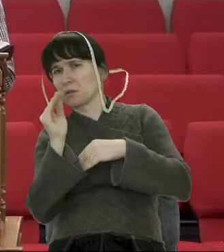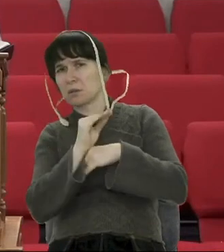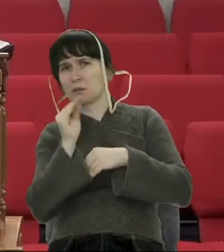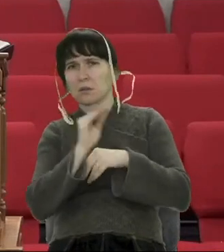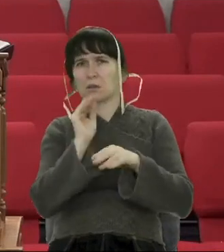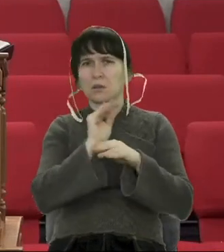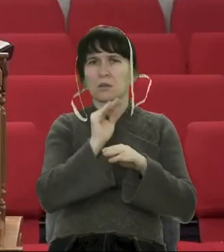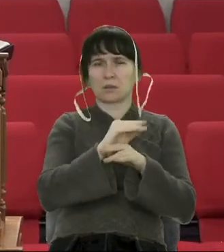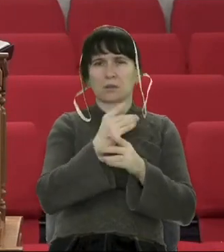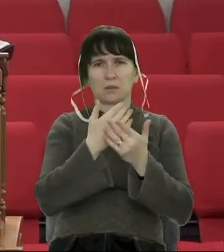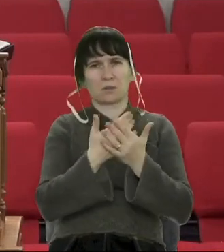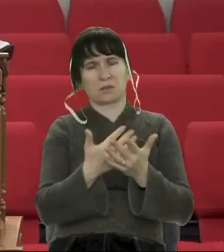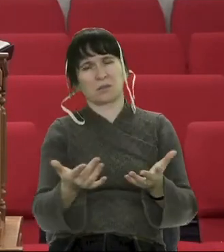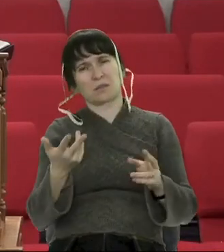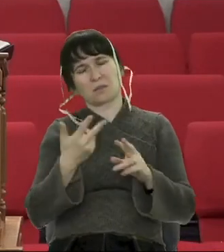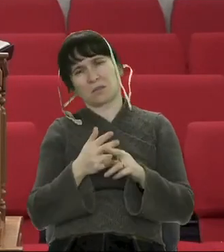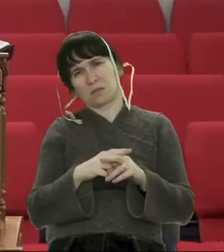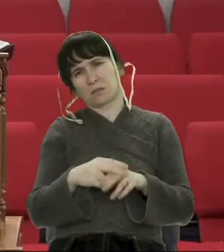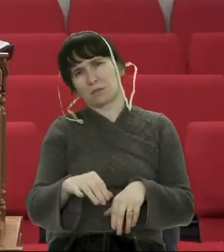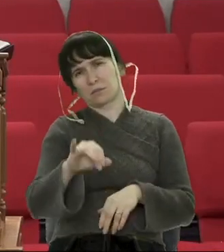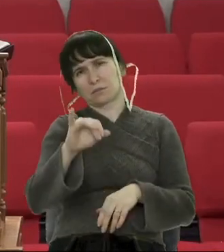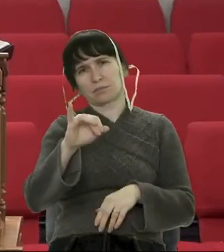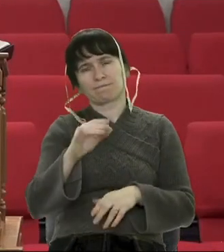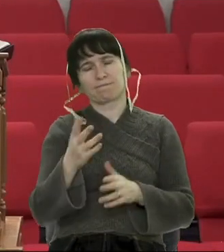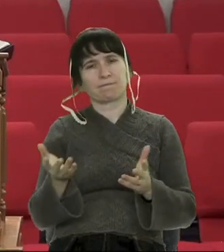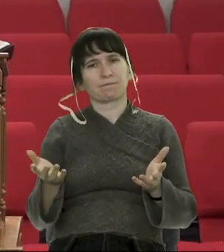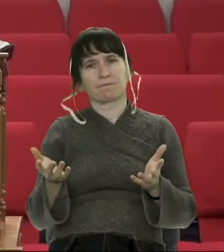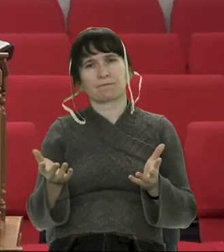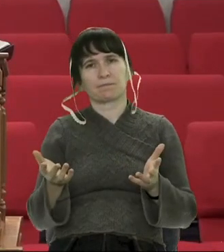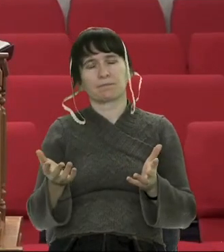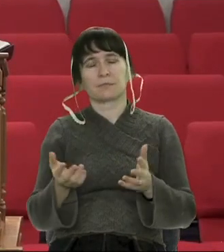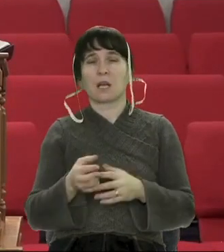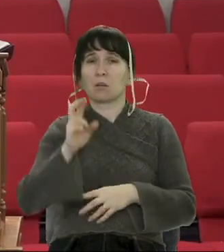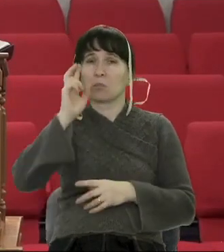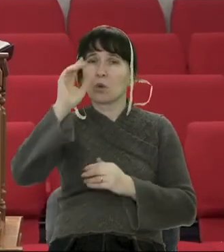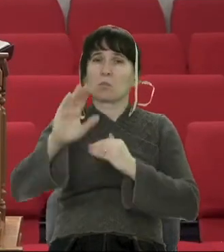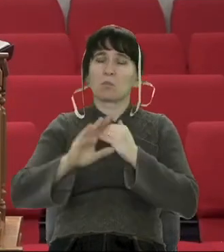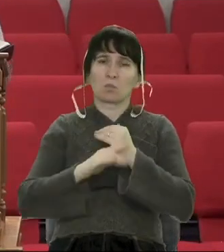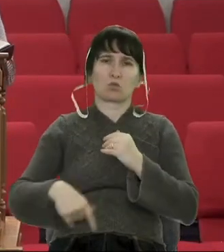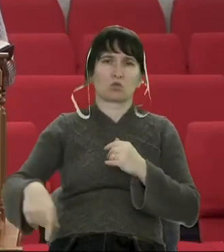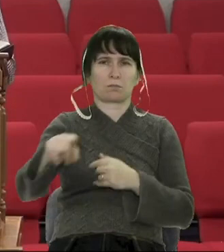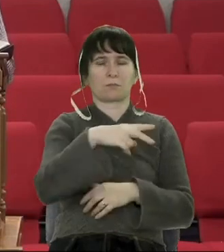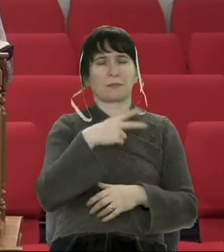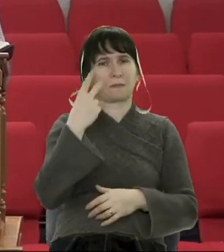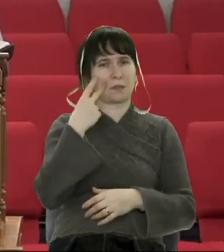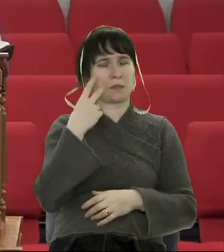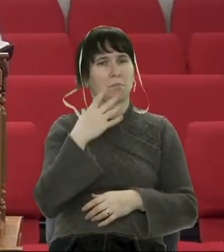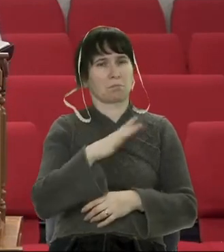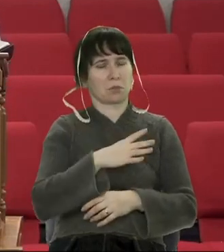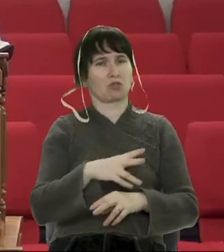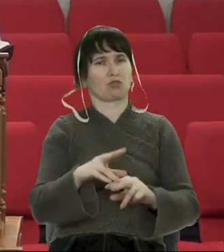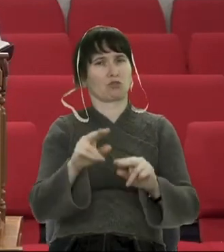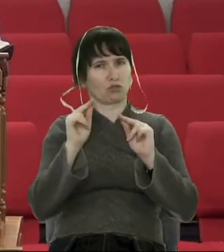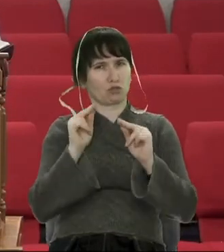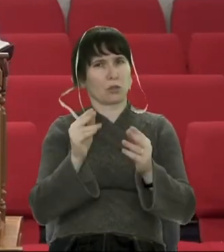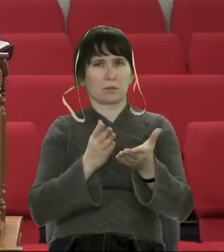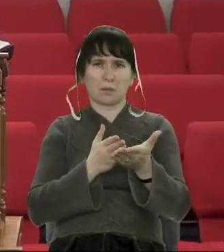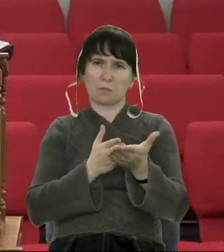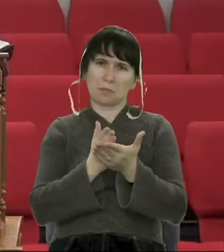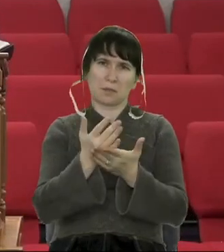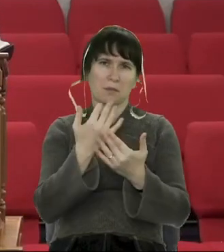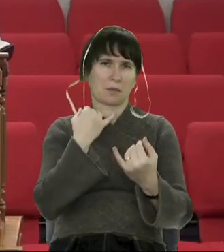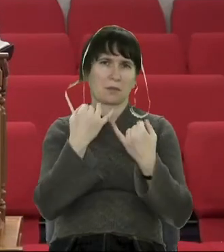Але буває так, що допоможи нам, Господи, завжди бути